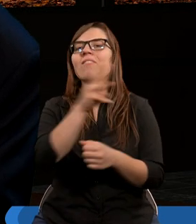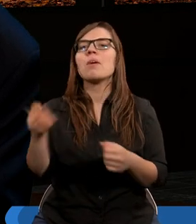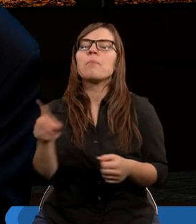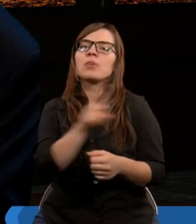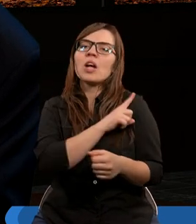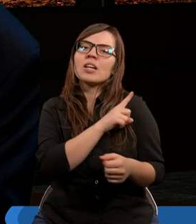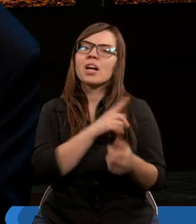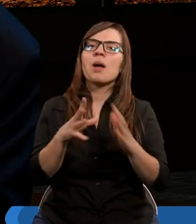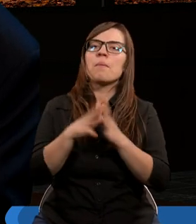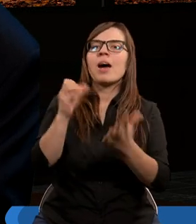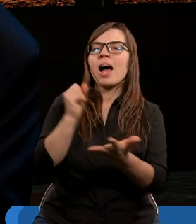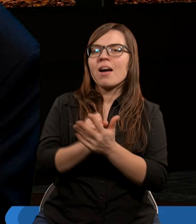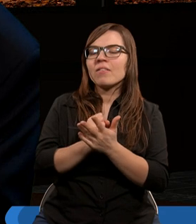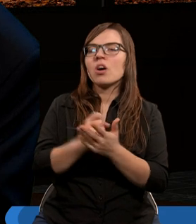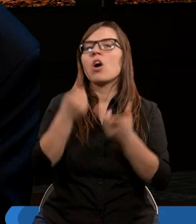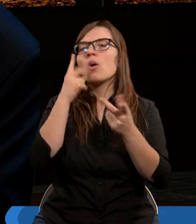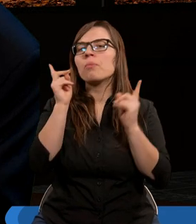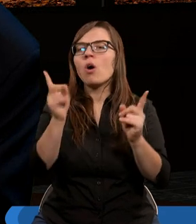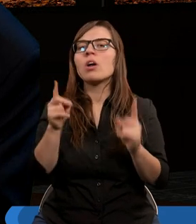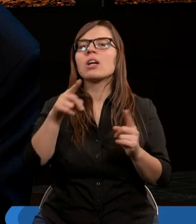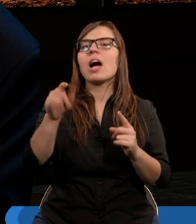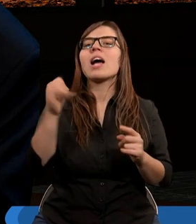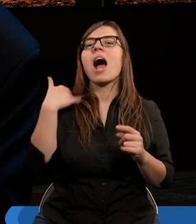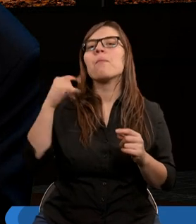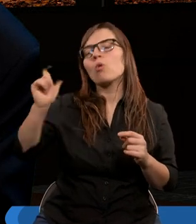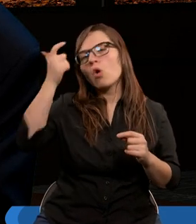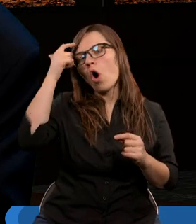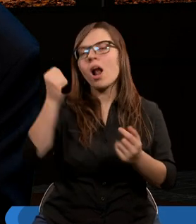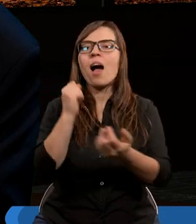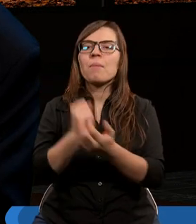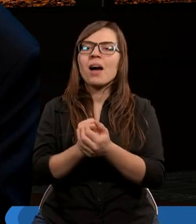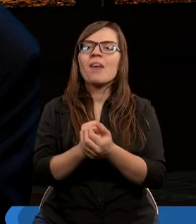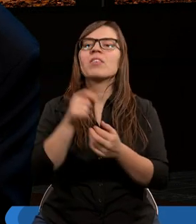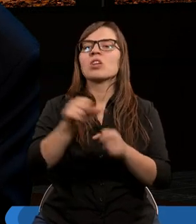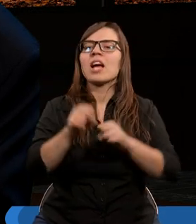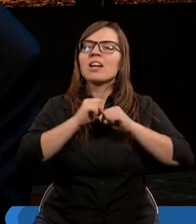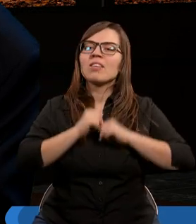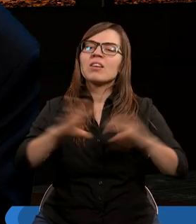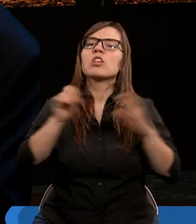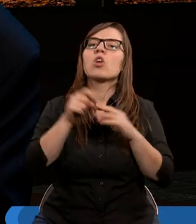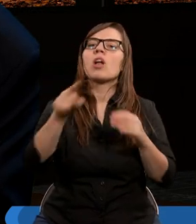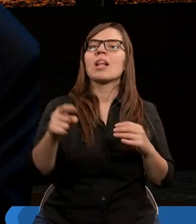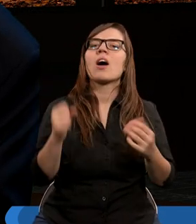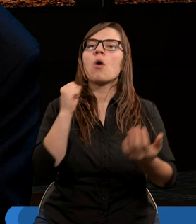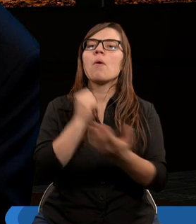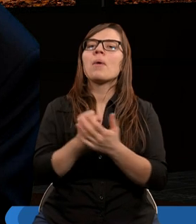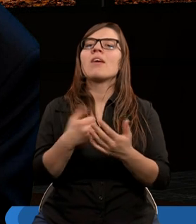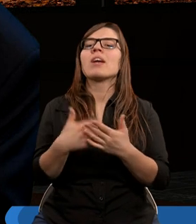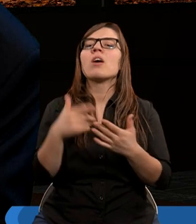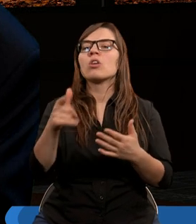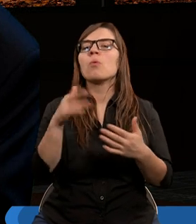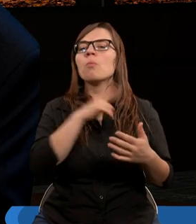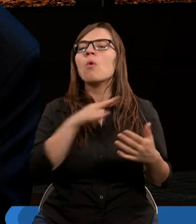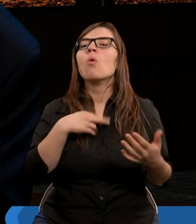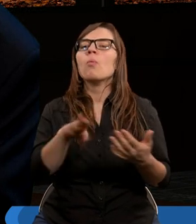prawa. Że on, Paweł tu wyraźnie pokazuje, nie, słuchajcie, zrozumcie, jaka była rola prawa i tutaj jest to wyjaśnienie. Dlatego prawa, tak w sposób rozumiany,